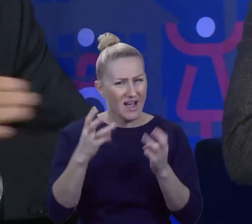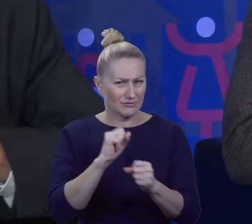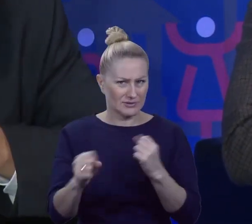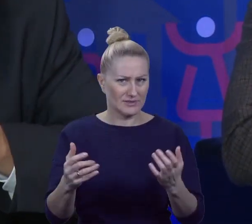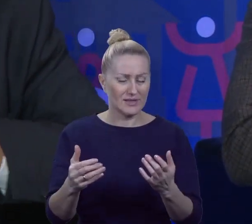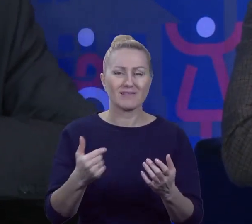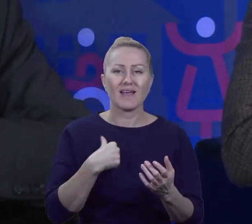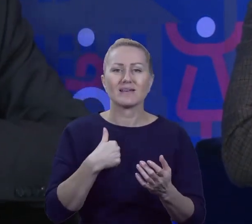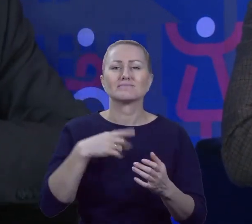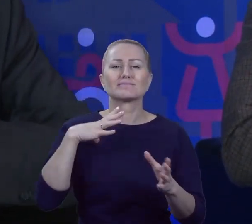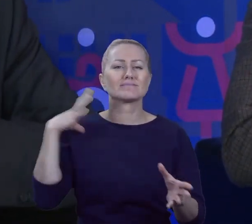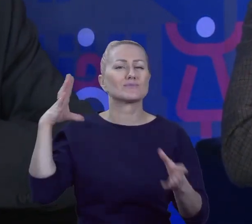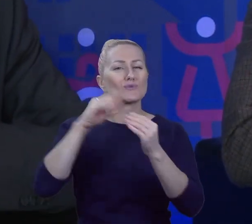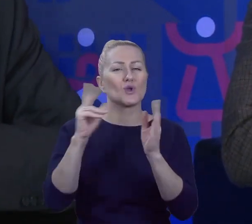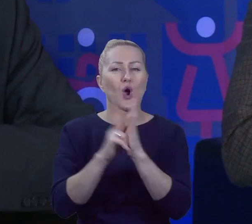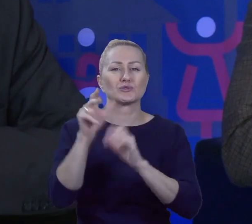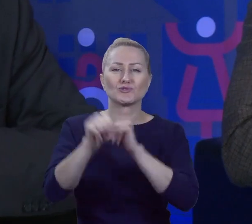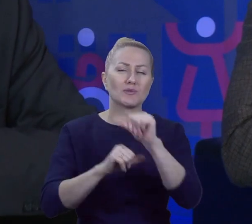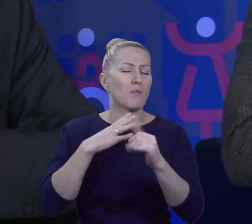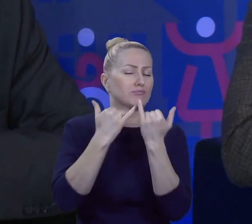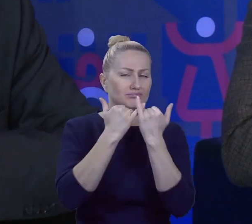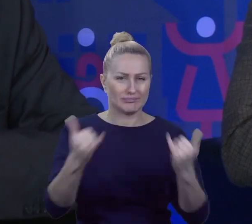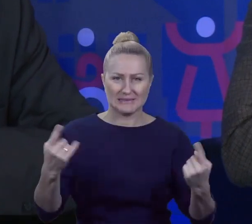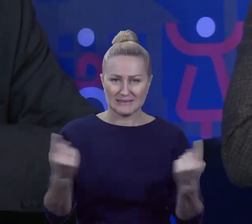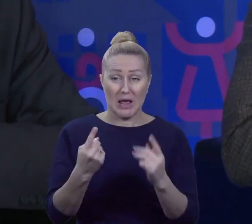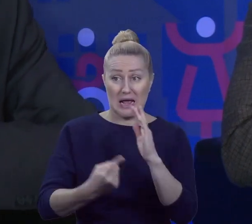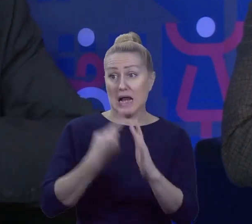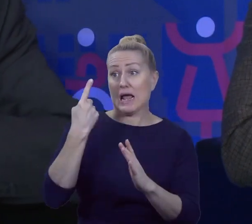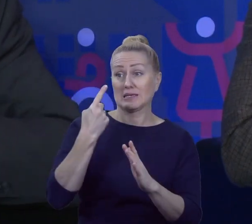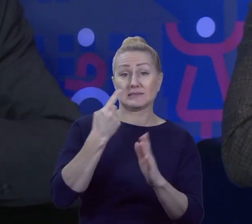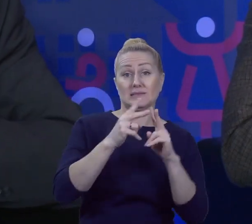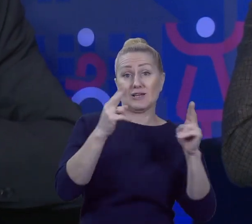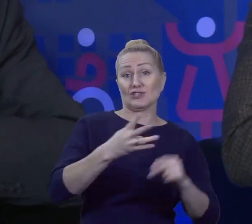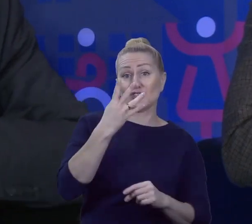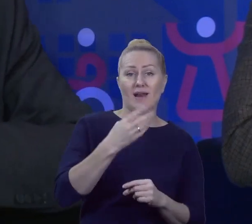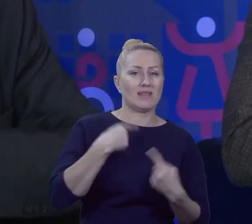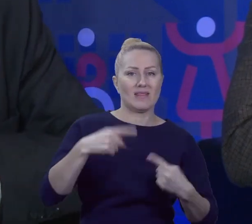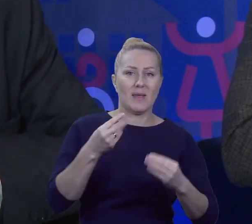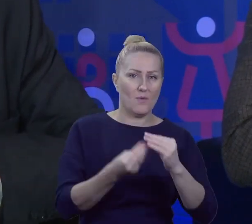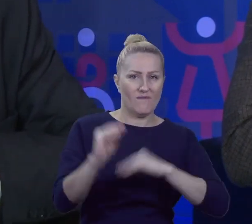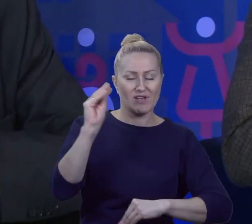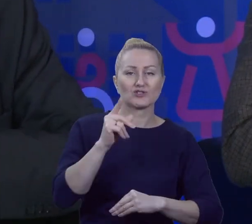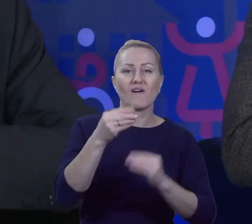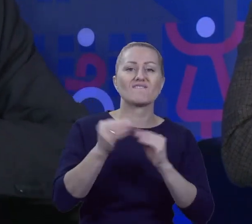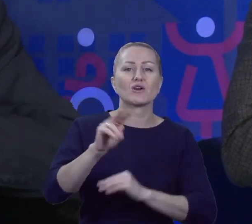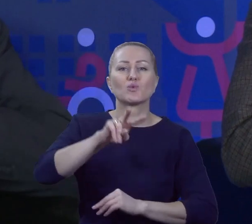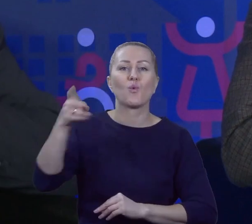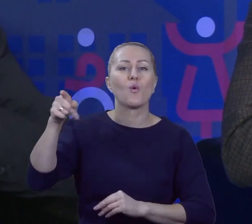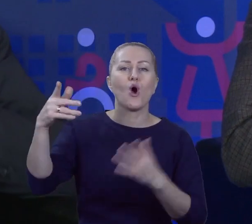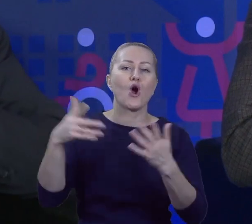ja w ciągu tych osiemnastu lat miałem różne przypadki. Raz przez cztery lata nie miałem większości. Większość miał klub PiSu.